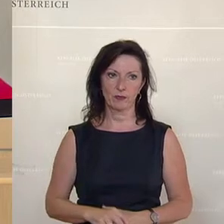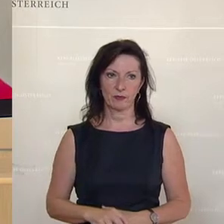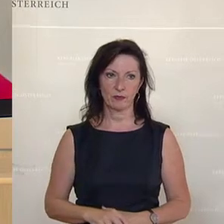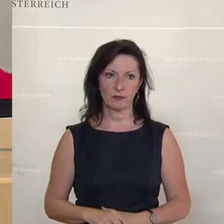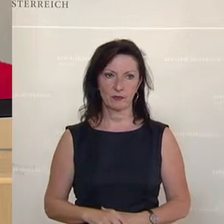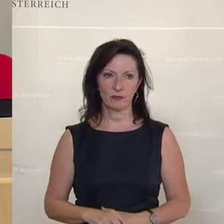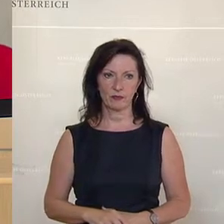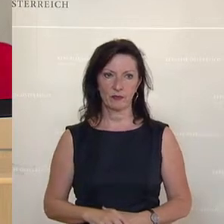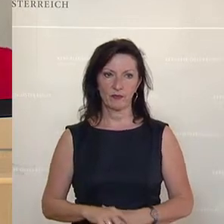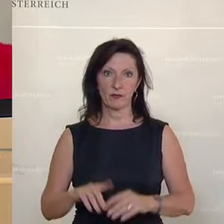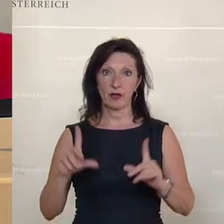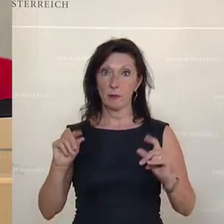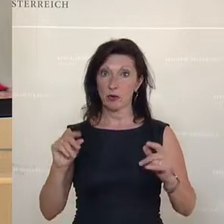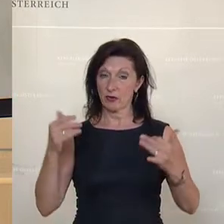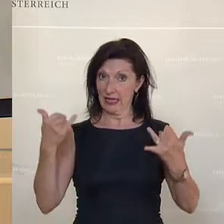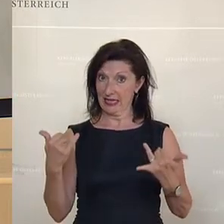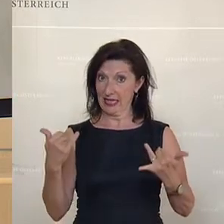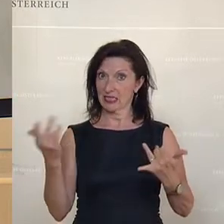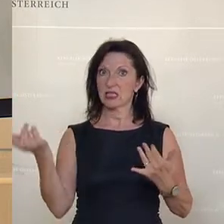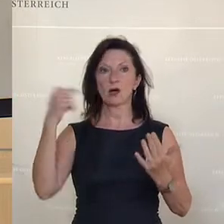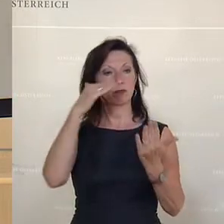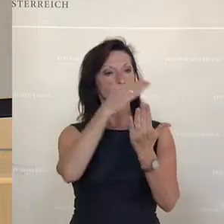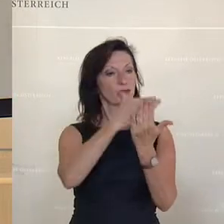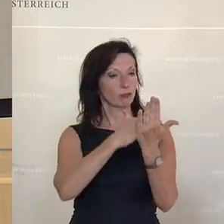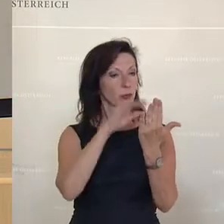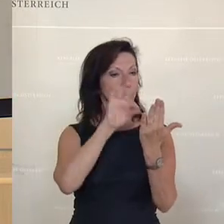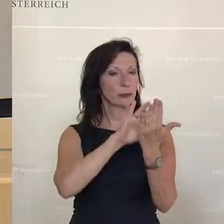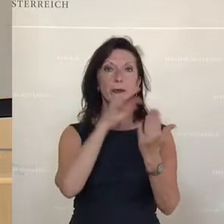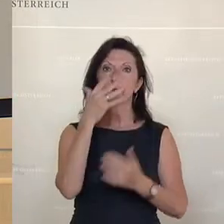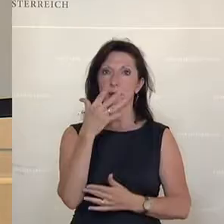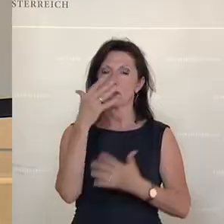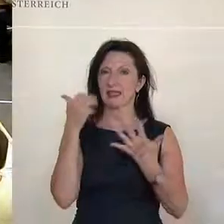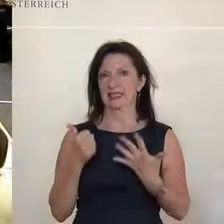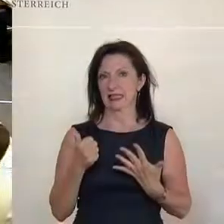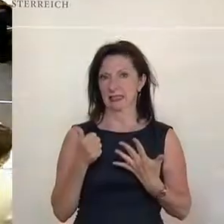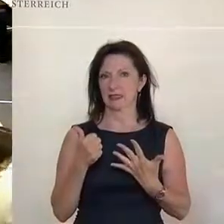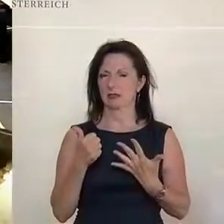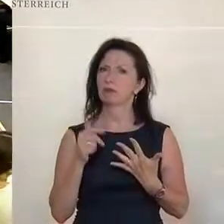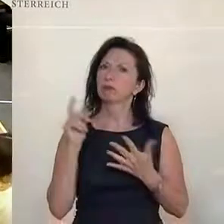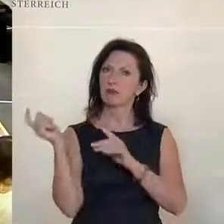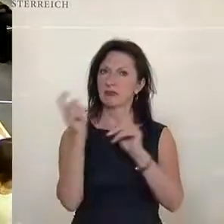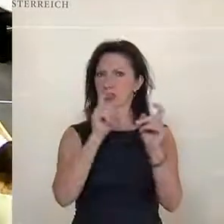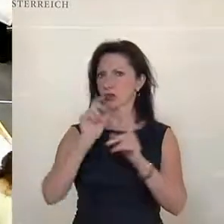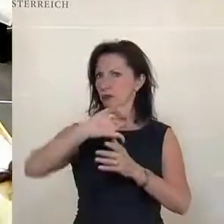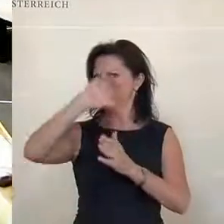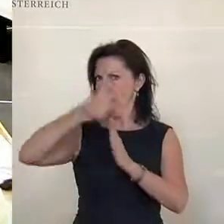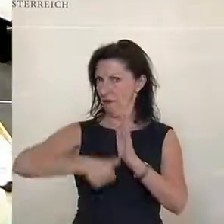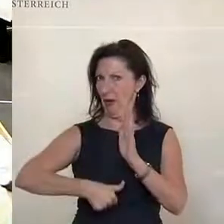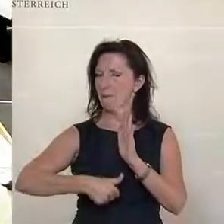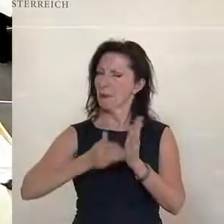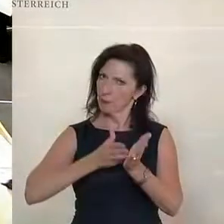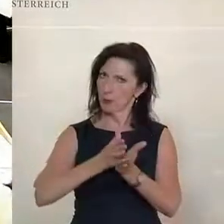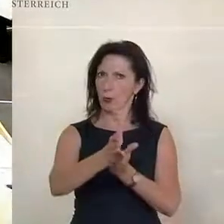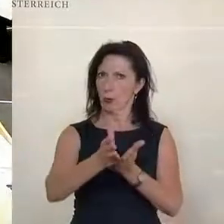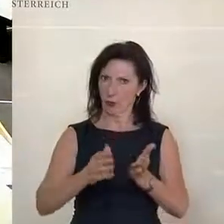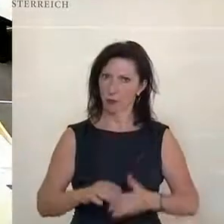Damit gelangen wir zu den Tagesordnungspunkten 5 und 6, über welche die Debatte unter einem Finanzminister Blümel